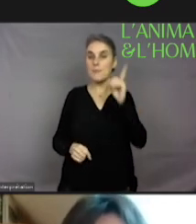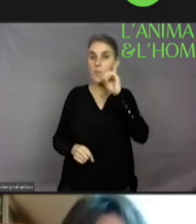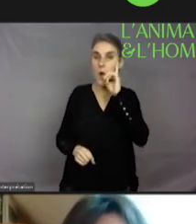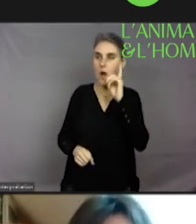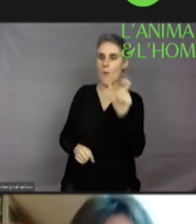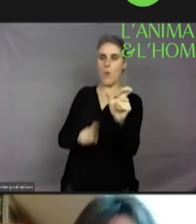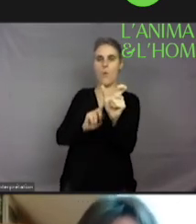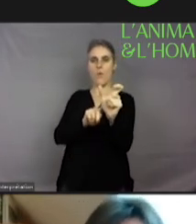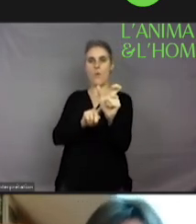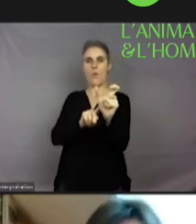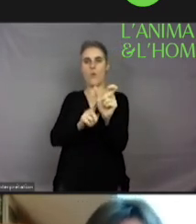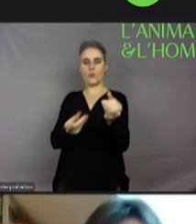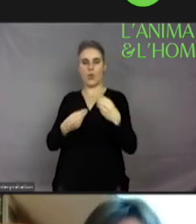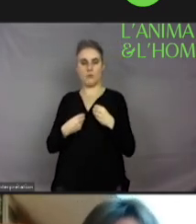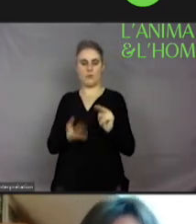'appréciation ?